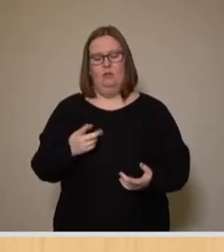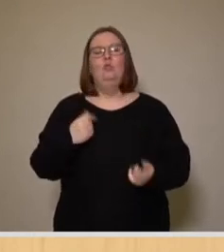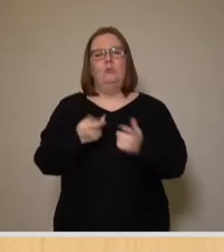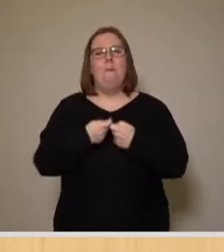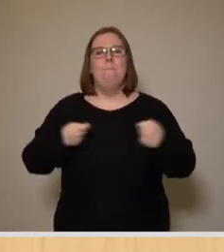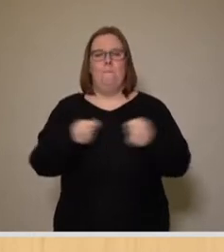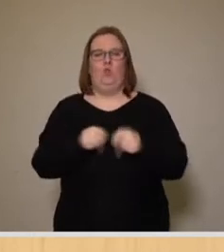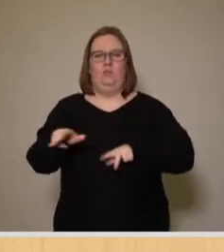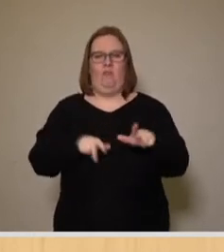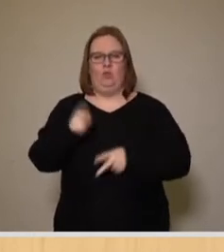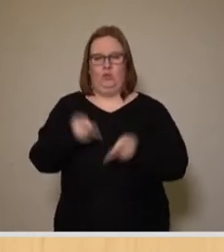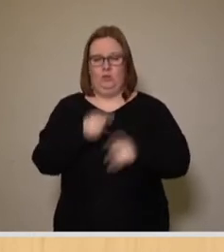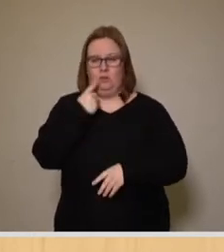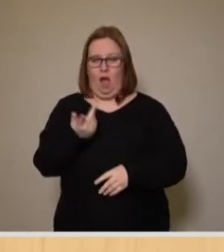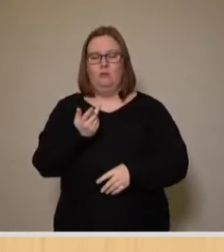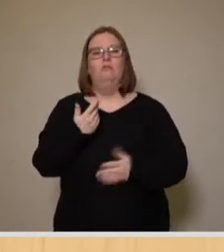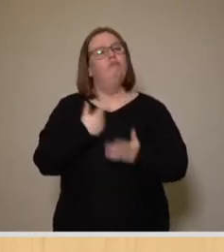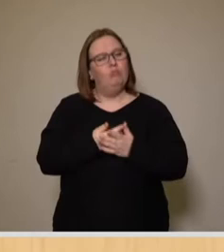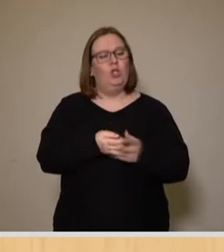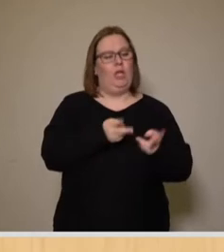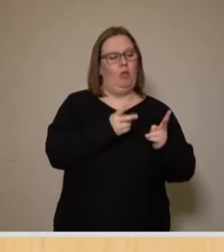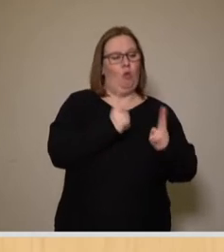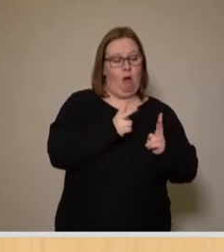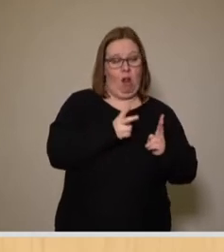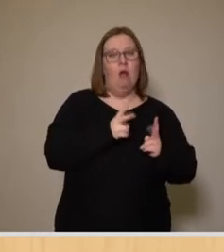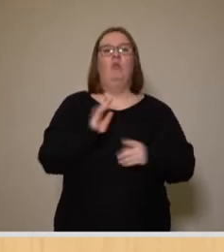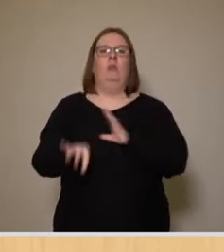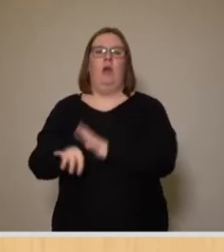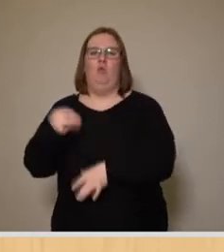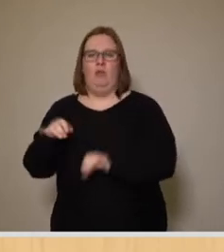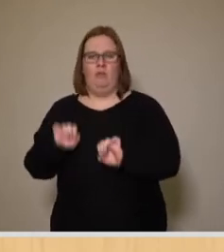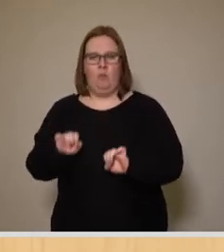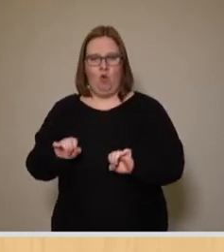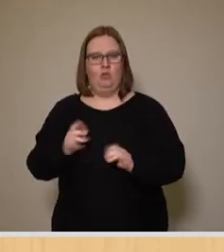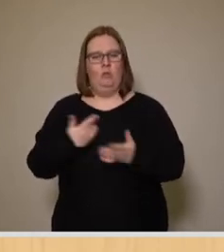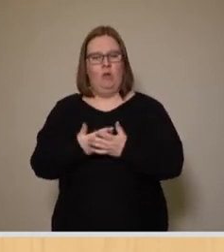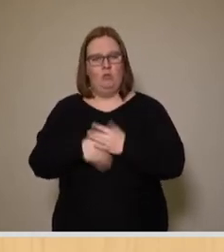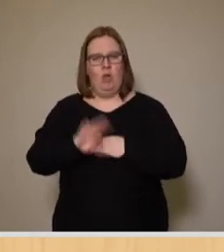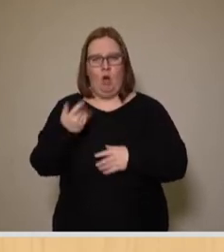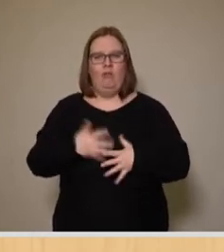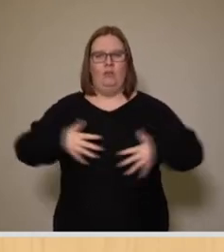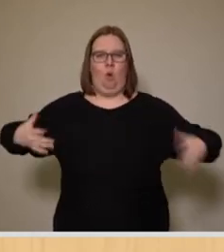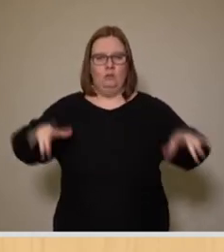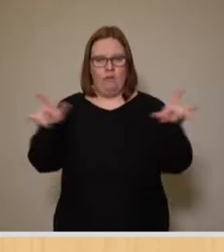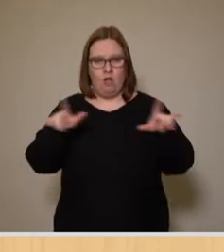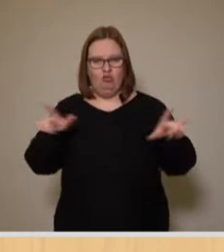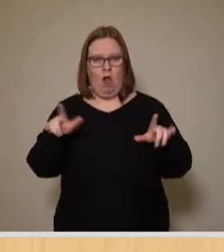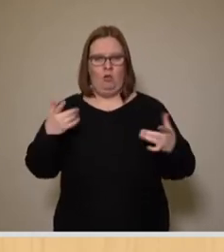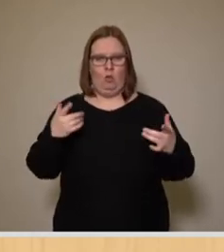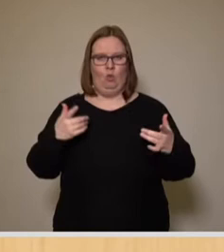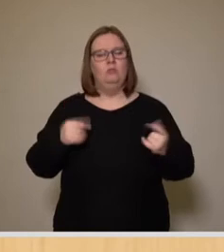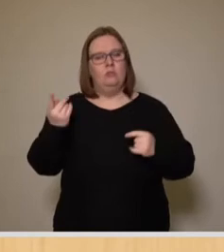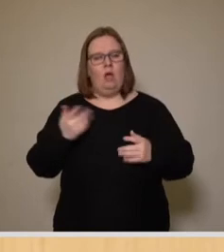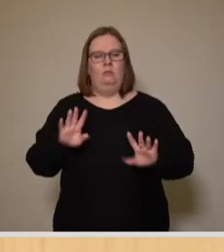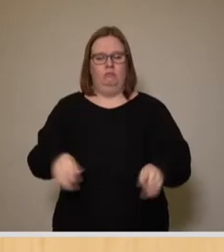Bundesverwaltungsgericht aus, dass Ausnahmen vom Regelerfordernis der räumlichen Begrenzung bei mehrtägigen Großveranstaltungen von